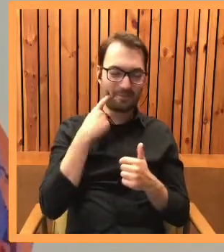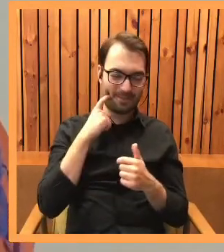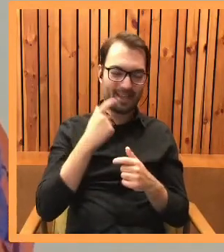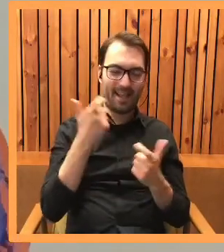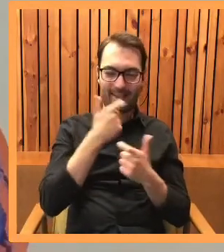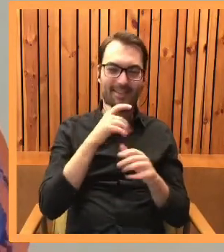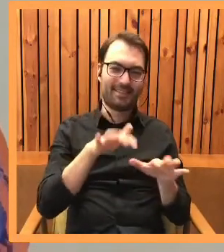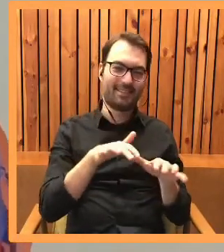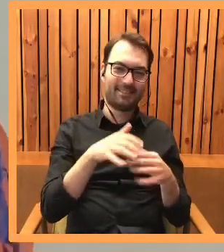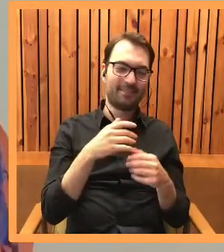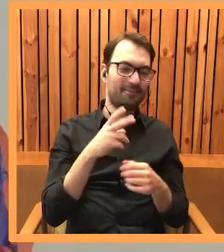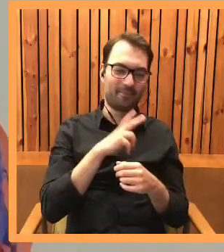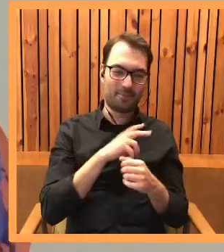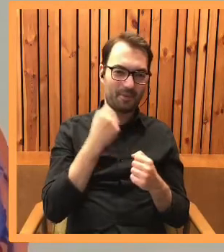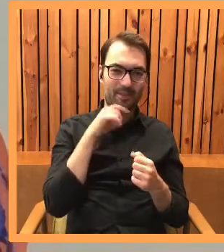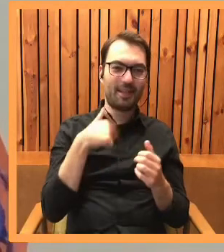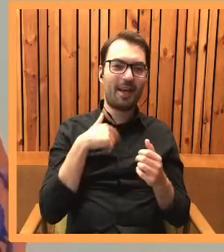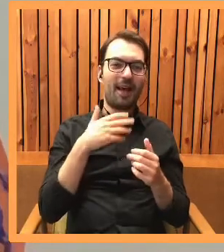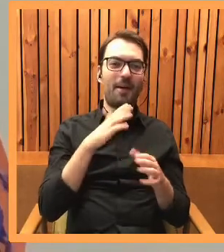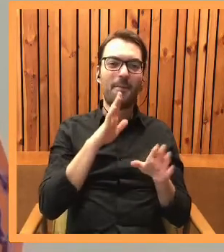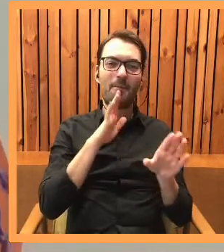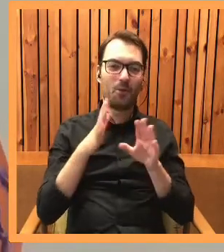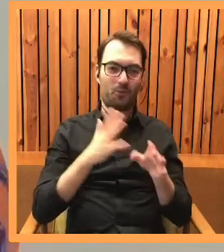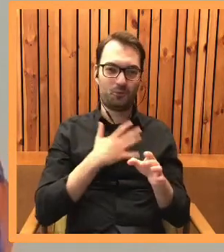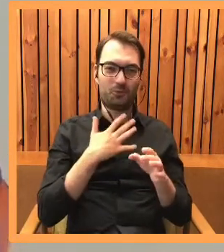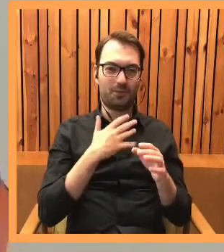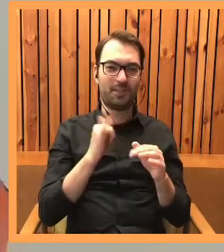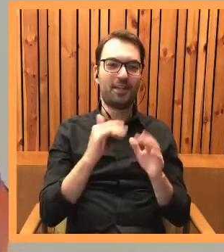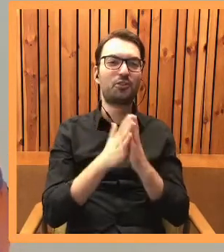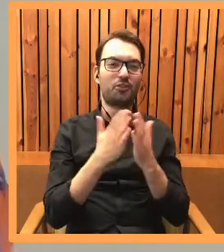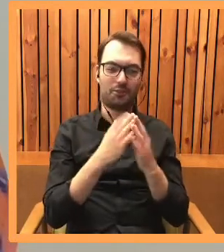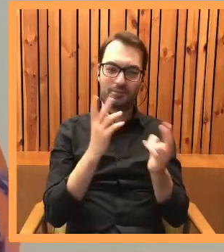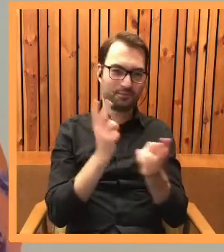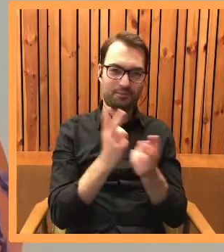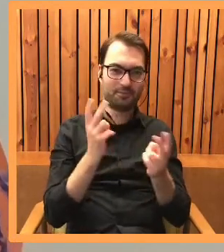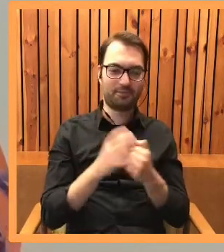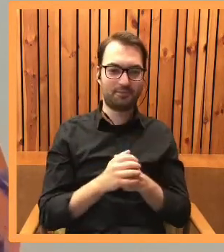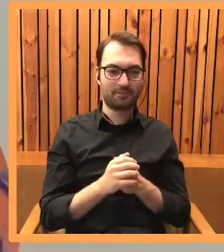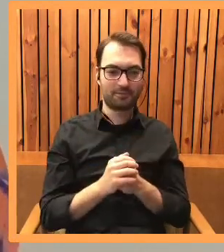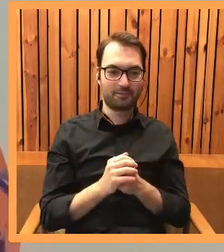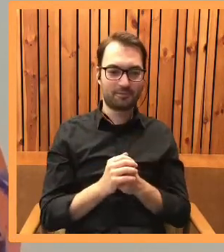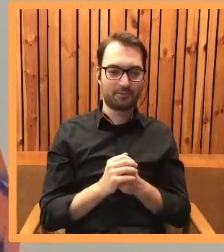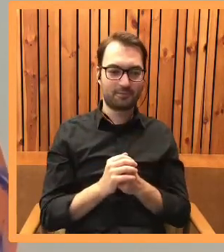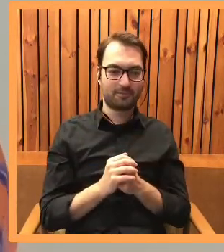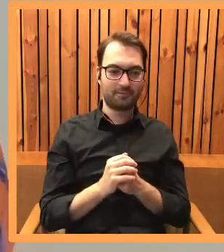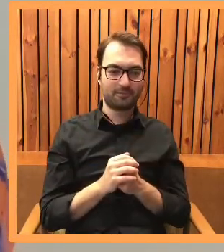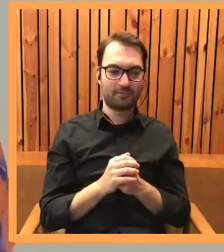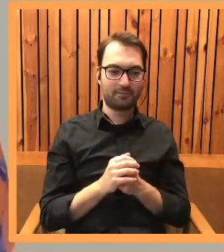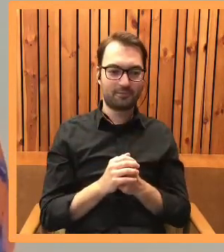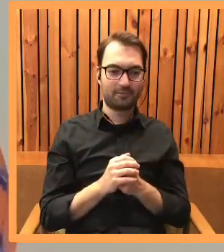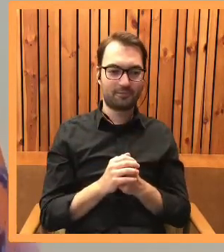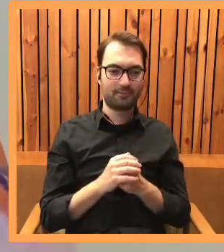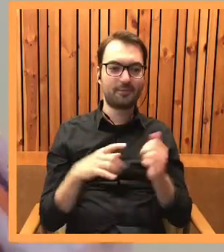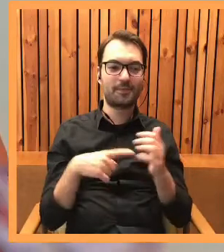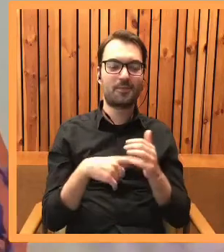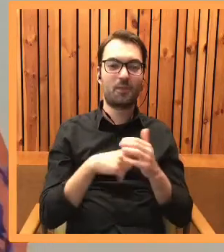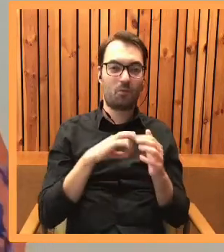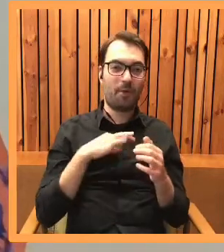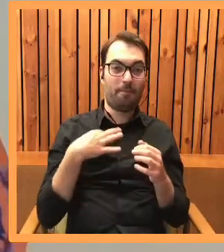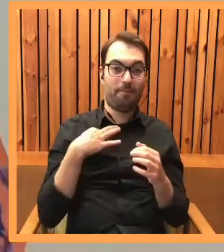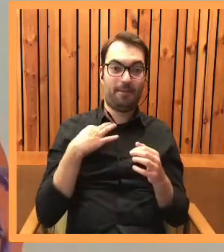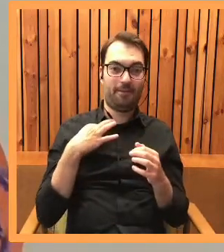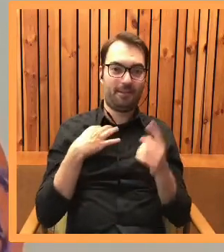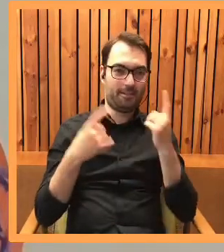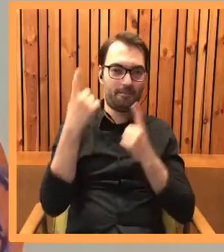opisując, ponieważ mam bardzo podobne odczucia, jeżeli chodzi o książki. Znaczy, to są moje prywatne